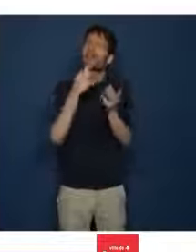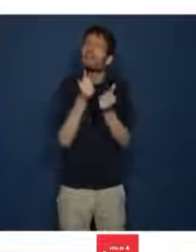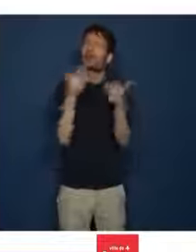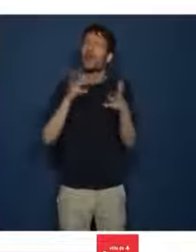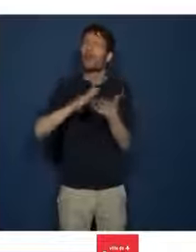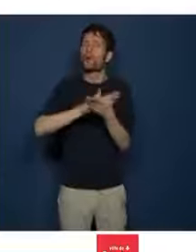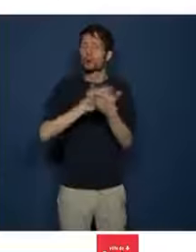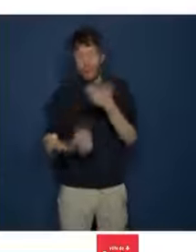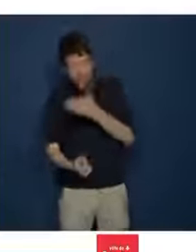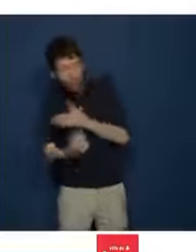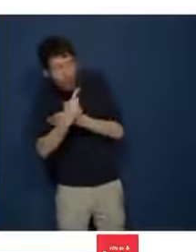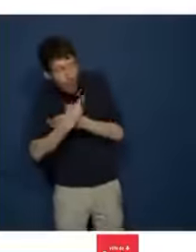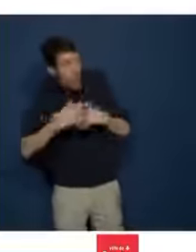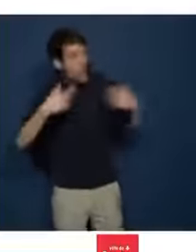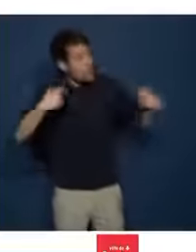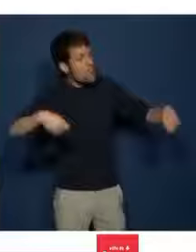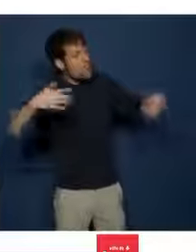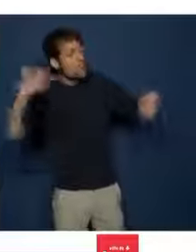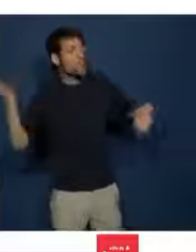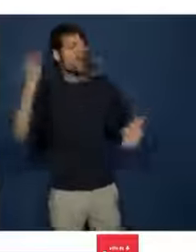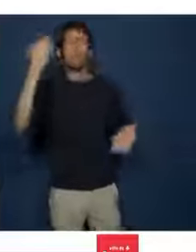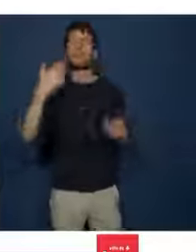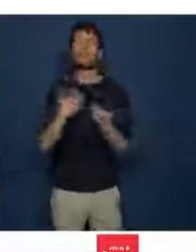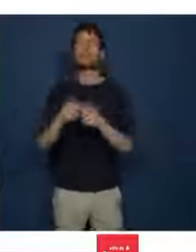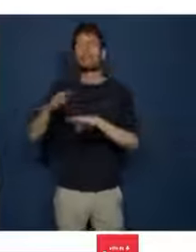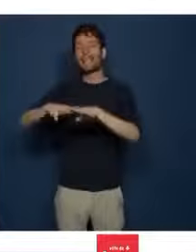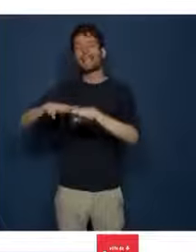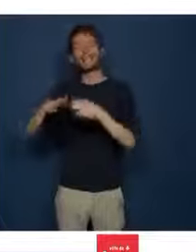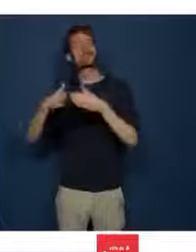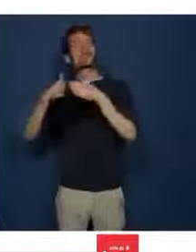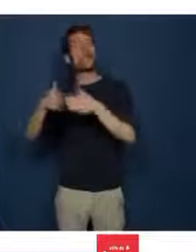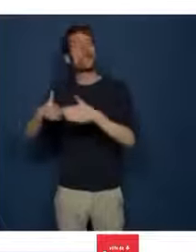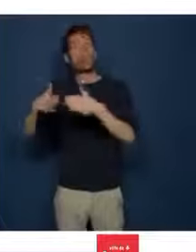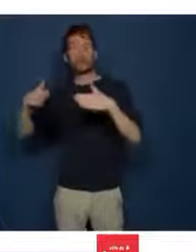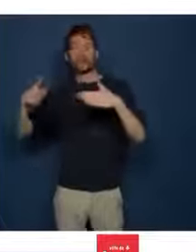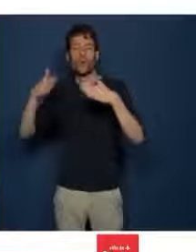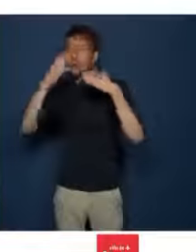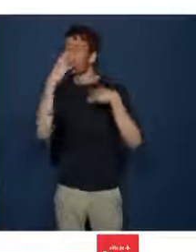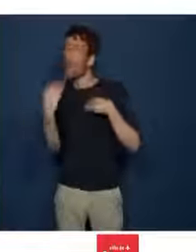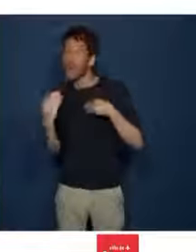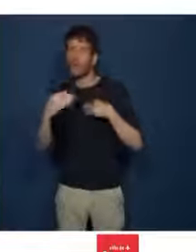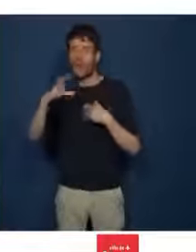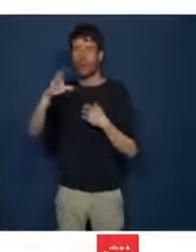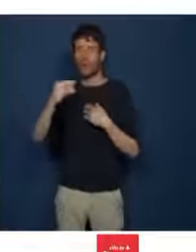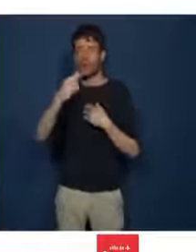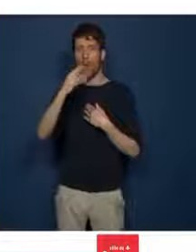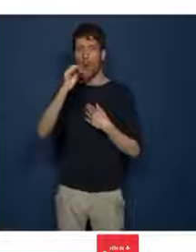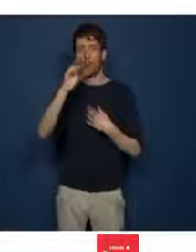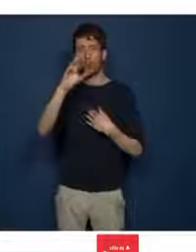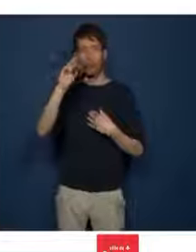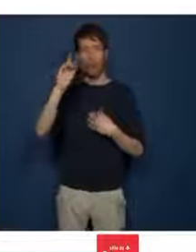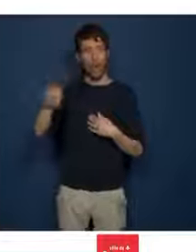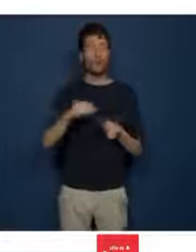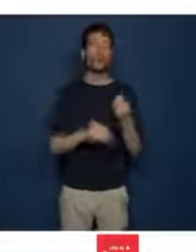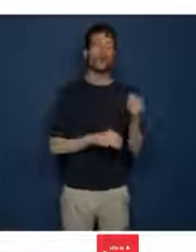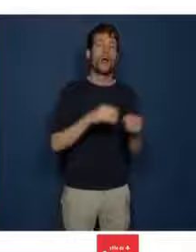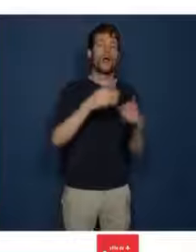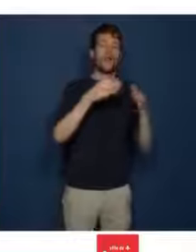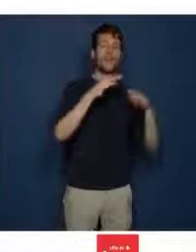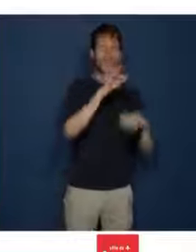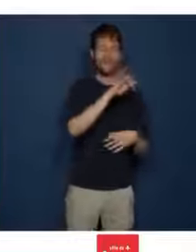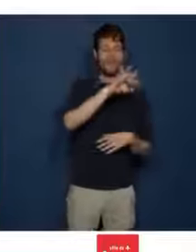'envergure, dont ceux de Concorde et de Fivcaille, le Palais-Rameau, cité dans le projet de délibération soumis en commission,